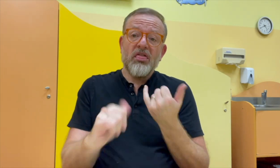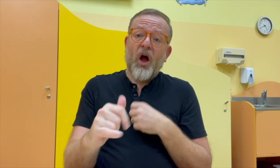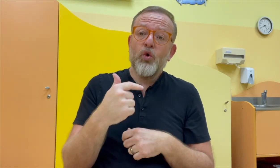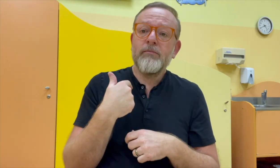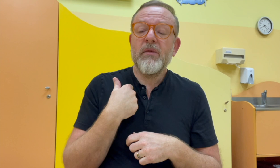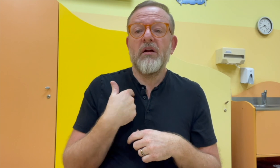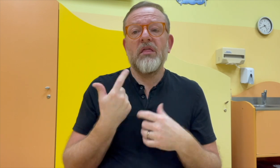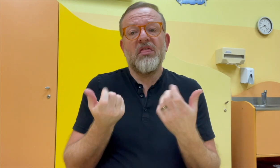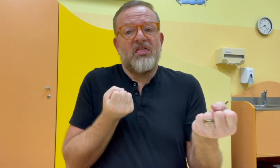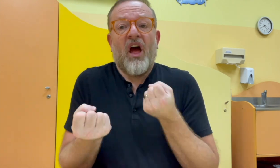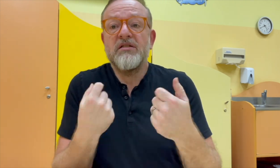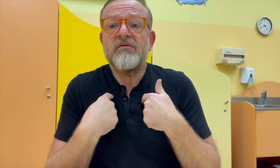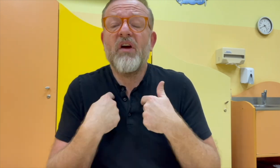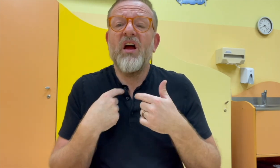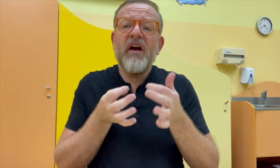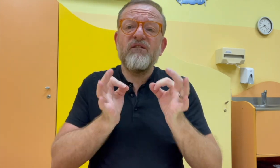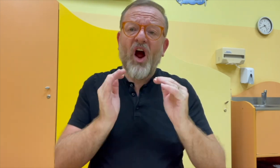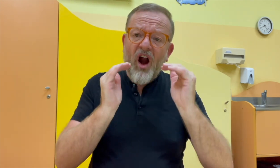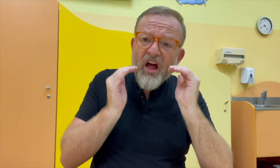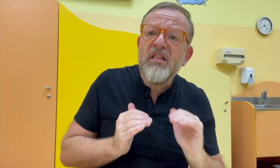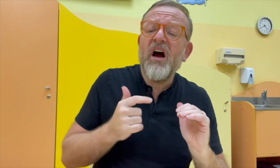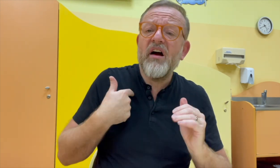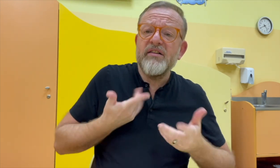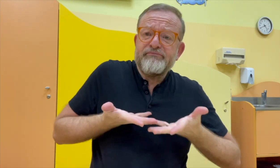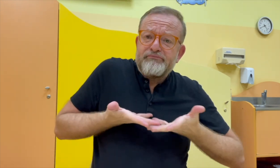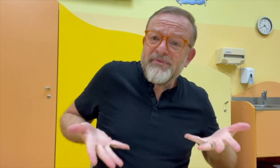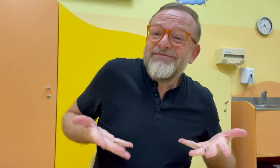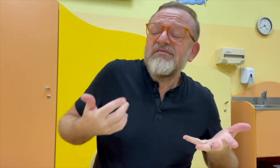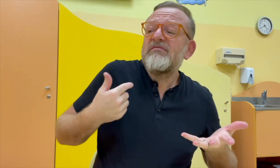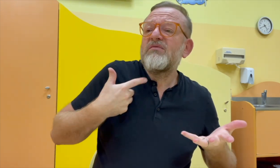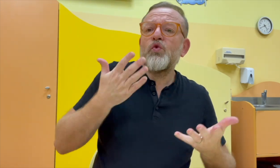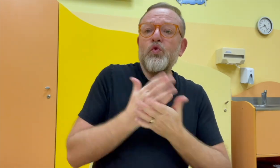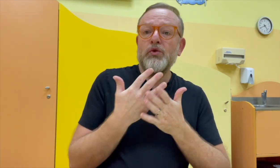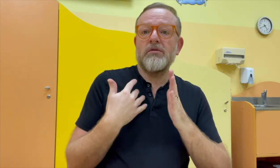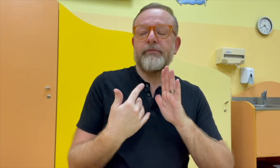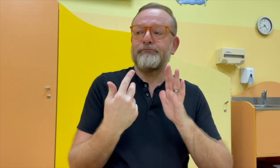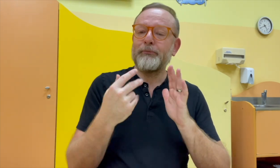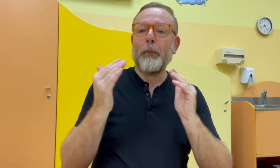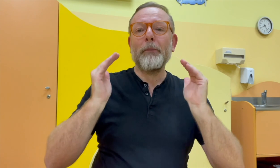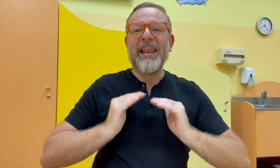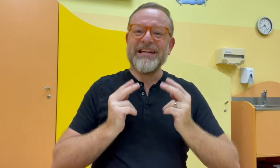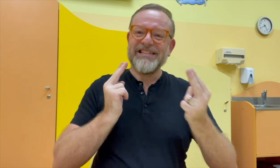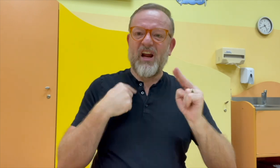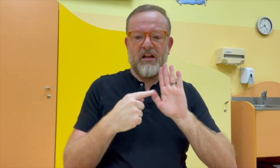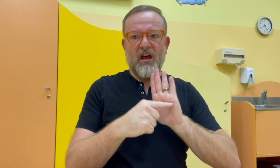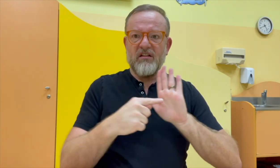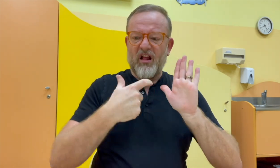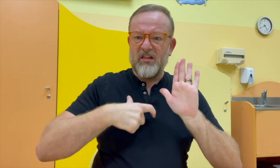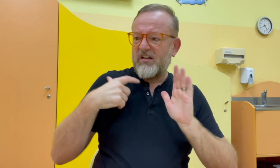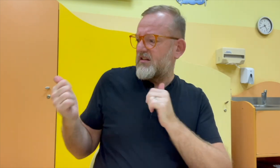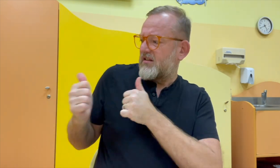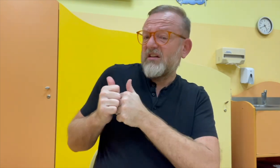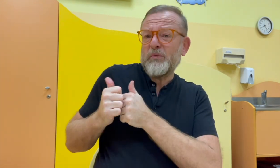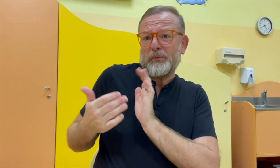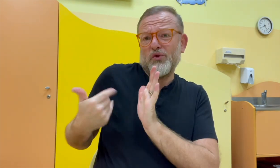devalvace jejich práce, že je na ně nahlíženo, že to neumí, že nezvládají kvalitní výuku, kůže k tomu nejsou kompetentní. Že jsou